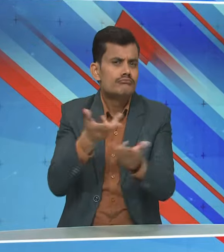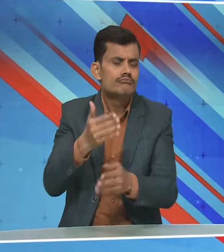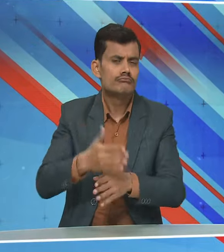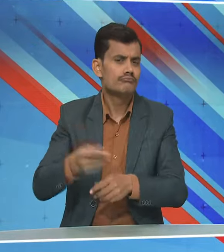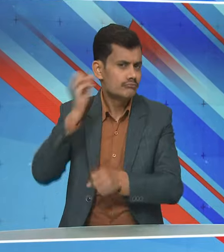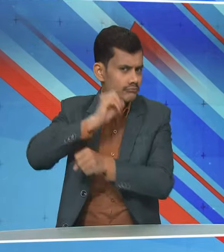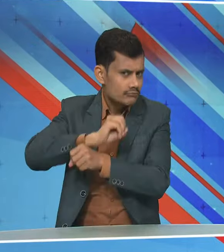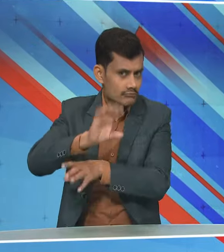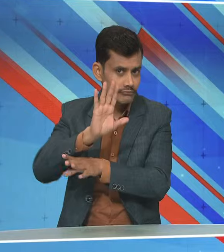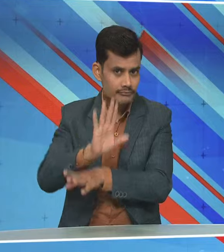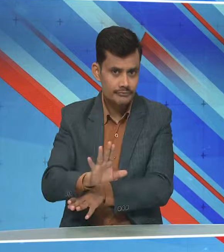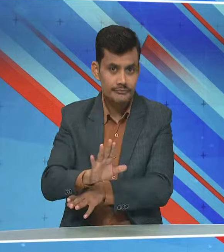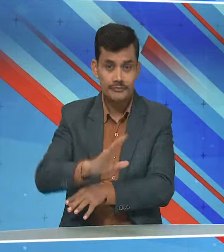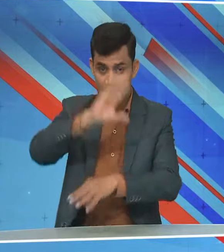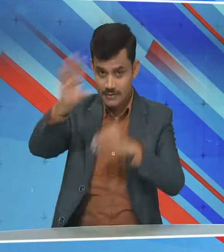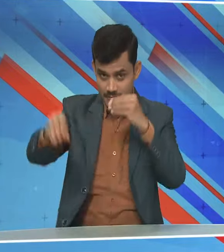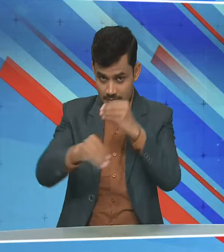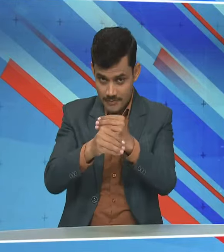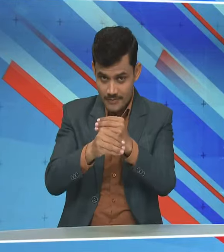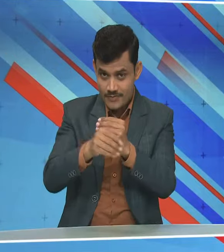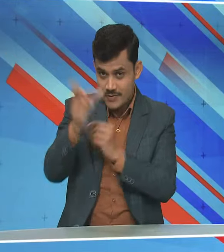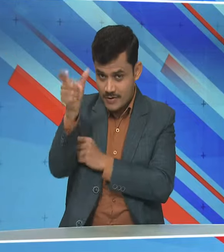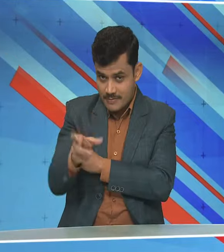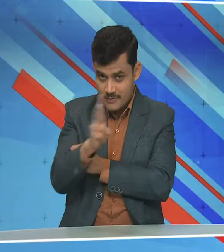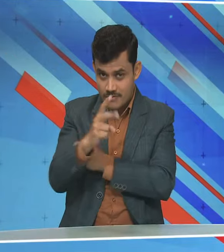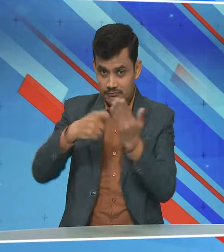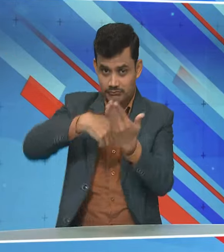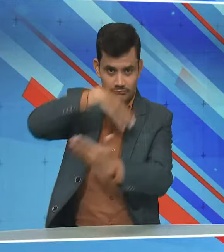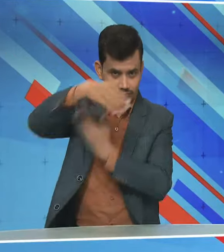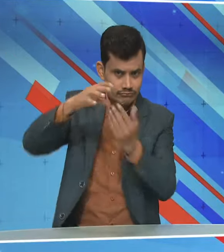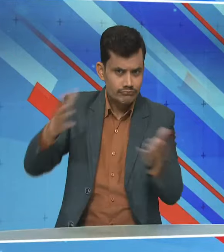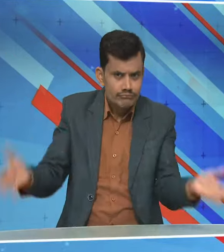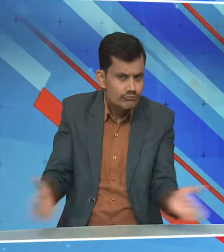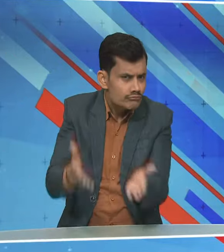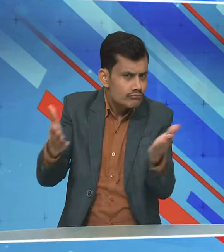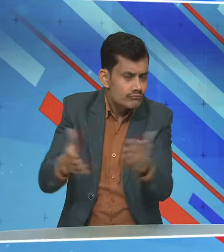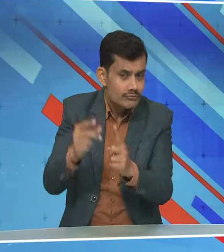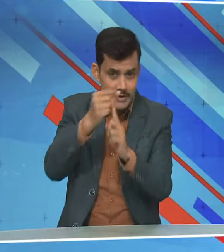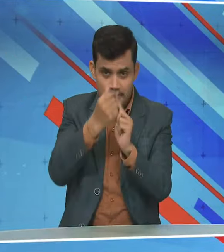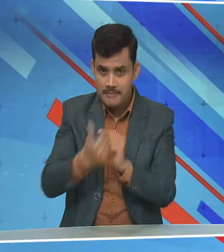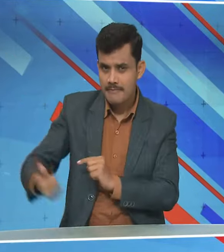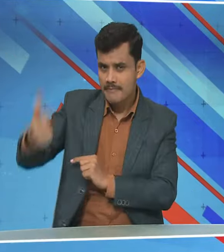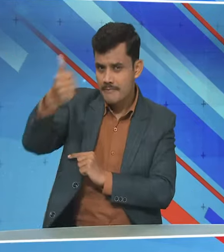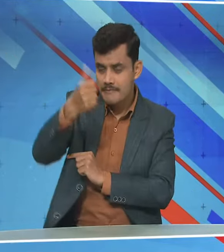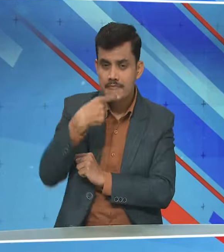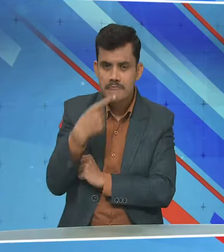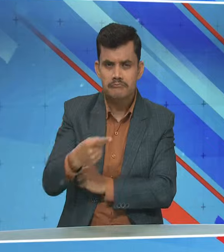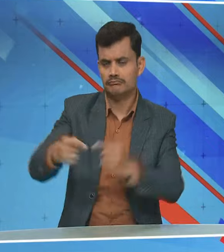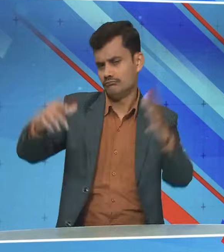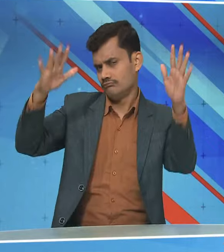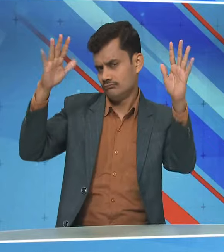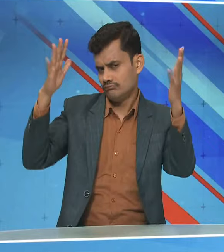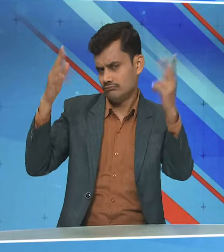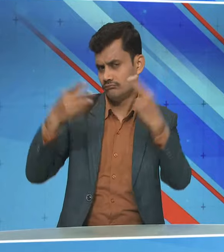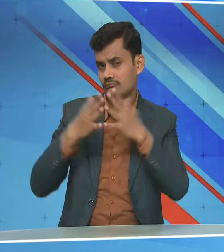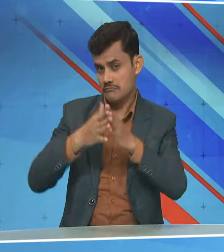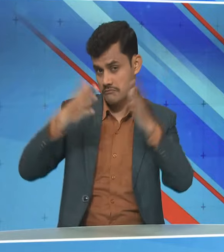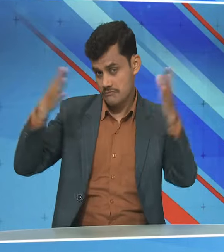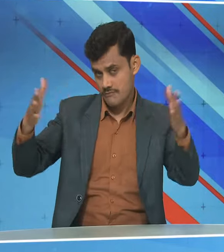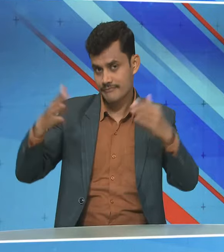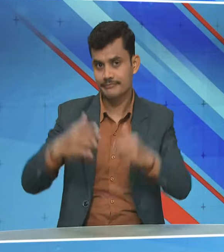जानकारी दी इसके साथ ही दूपक्षिय संबंधों को और आगे बढ़ाने के लिए राश्टपती पुतिन की उन्होंने